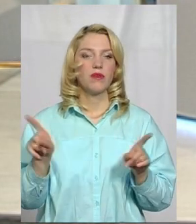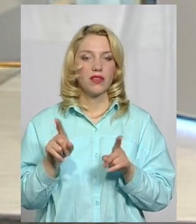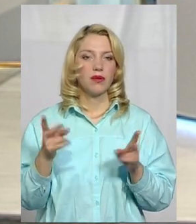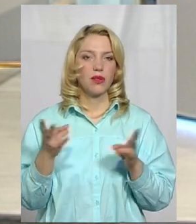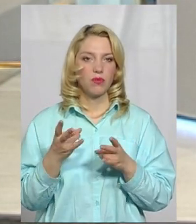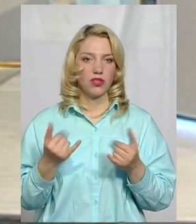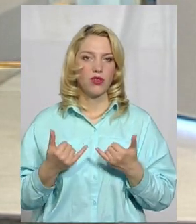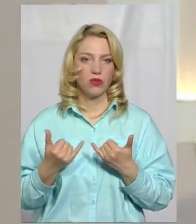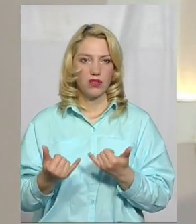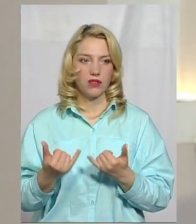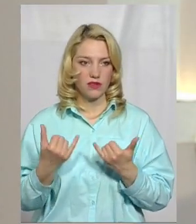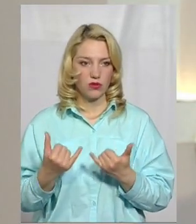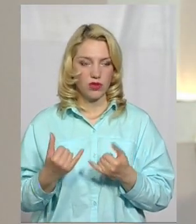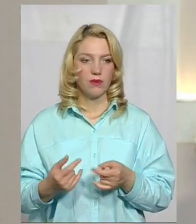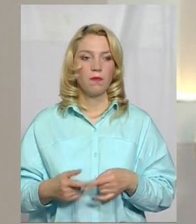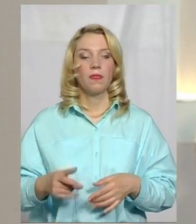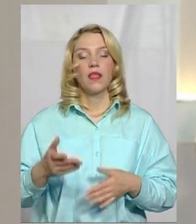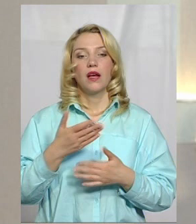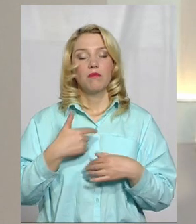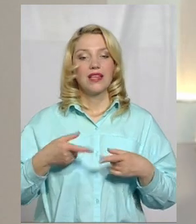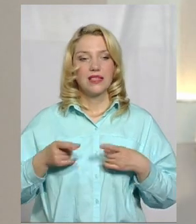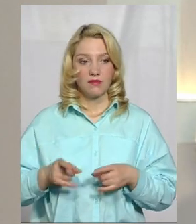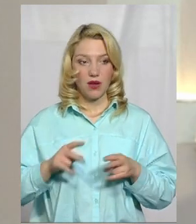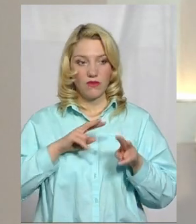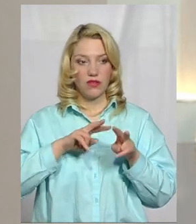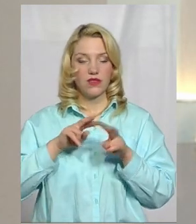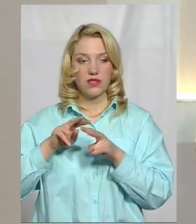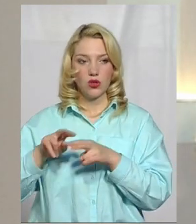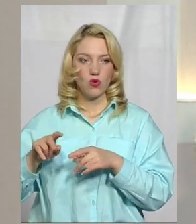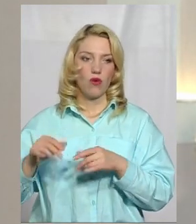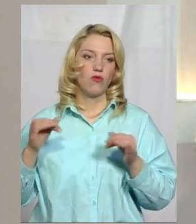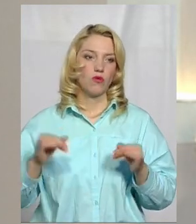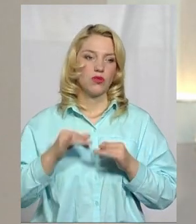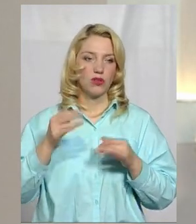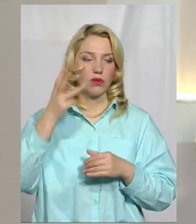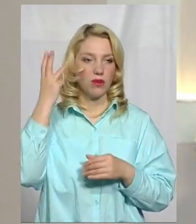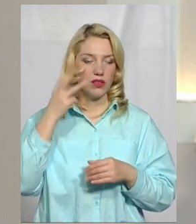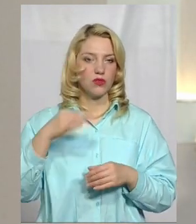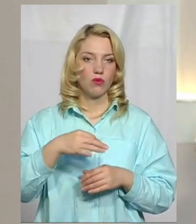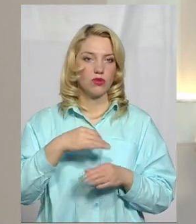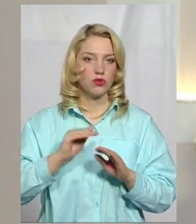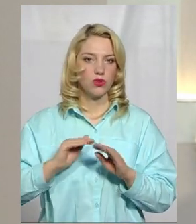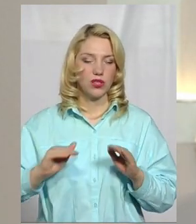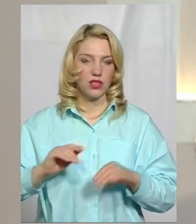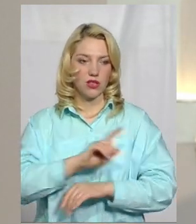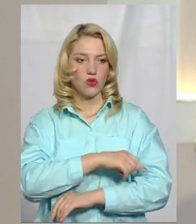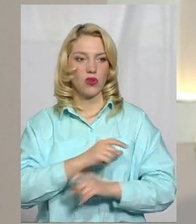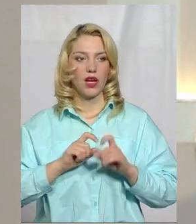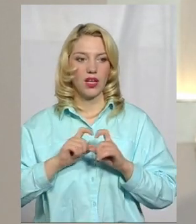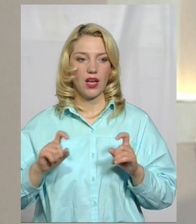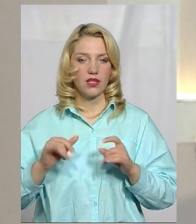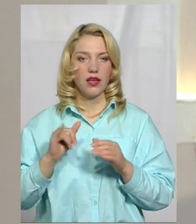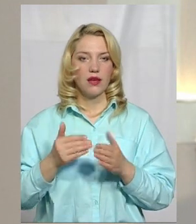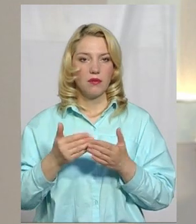Ми, насправді, відслідковуємо історію Хмельницької обласної дитячої лікарні. І ще перед